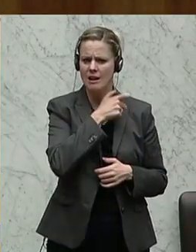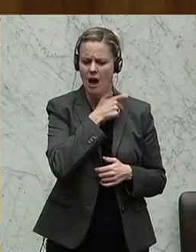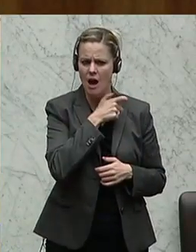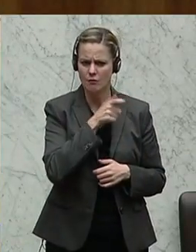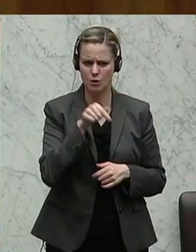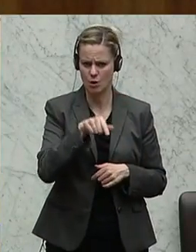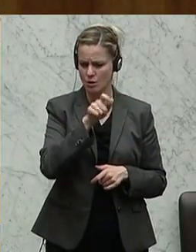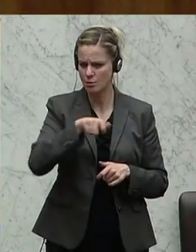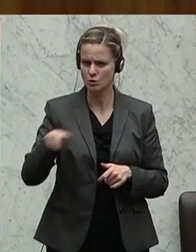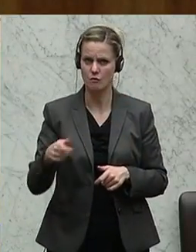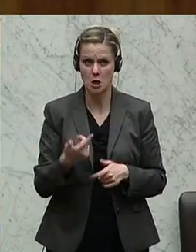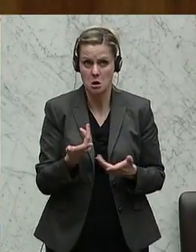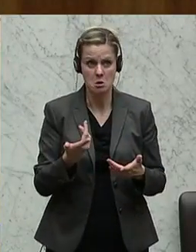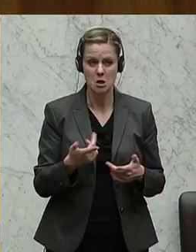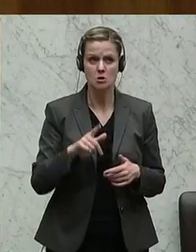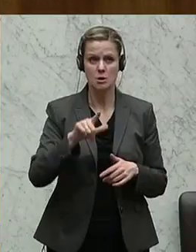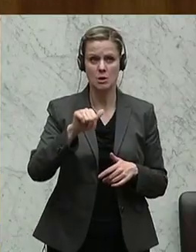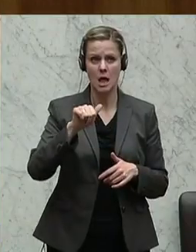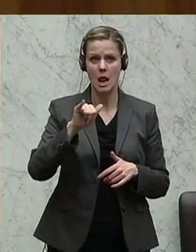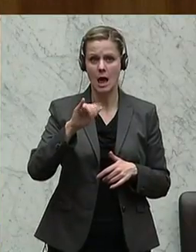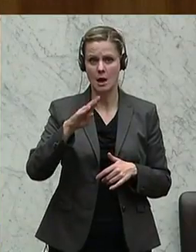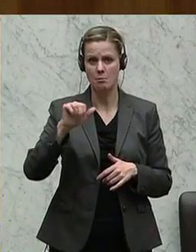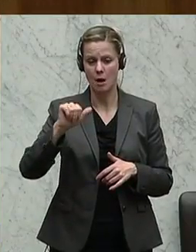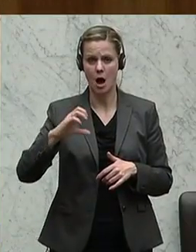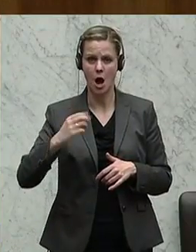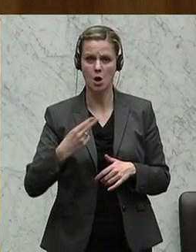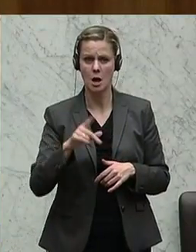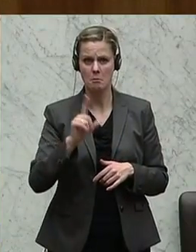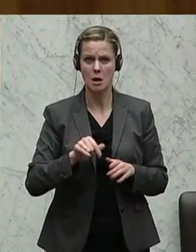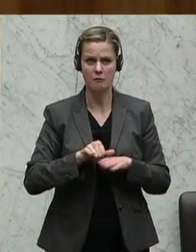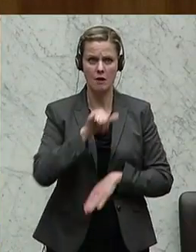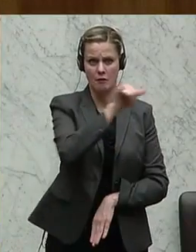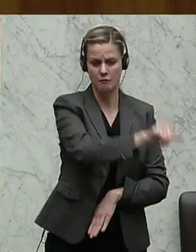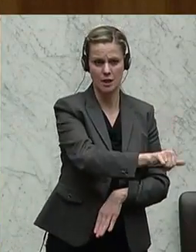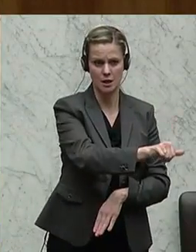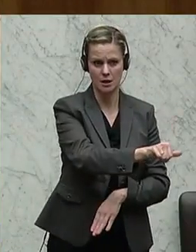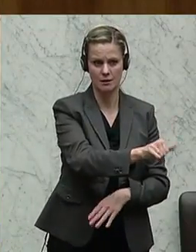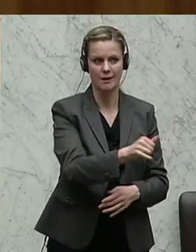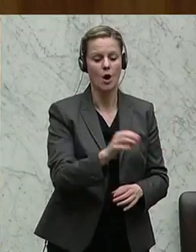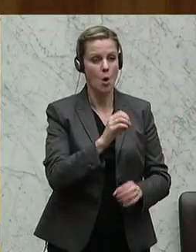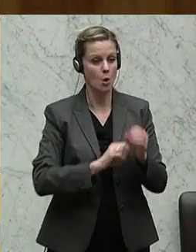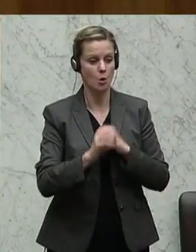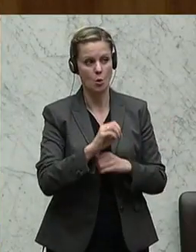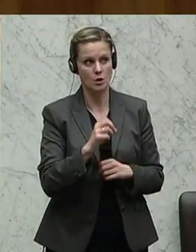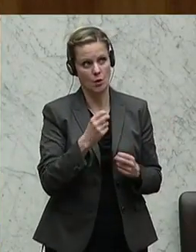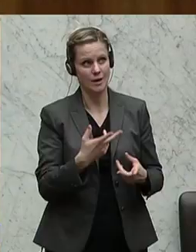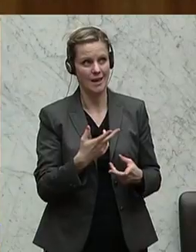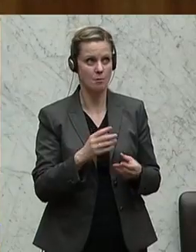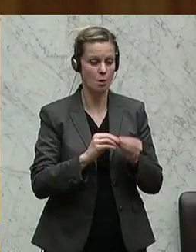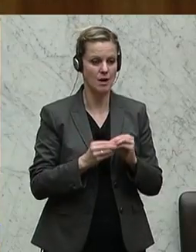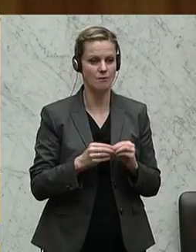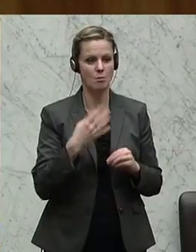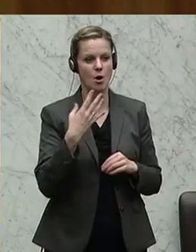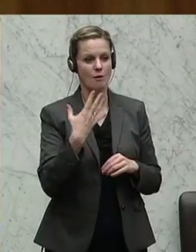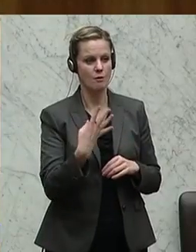Menschen sagen, wenn ich günstiger von Leibach wegflüge, ökologisch gesehen, sage ich jetzt einmal, habe ich ein Problem, weil ich fahre 45